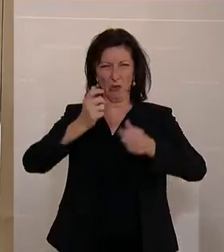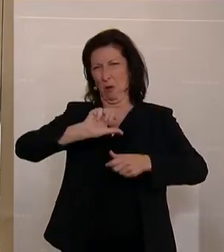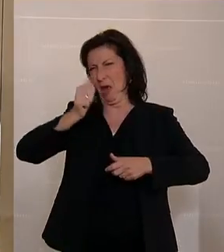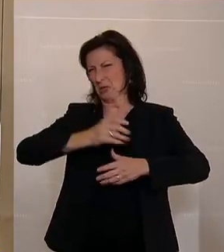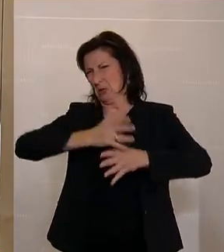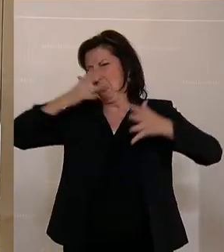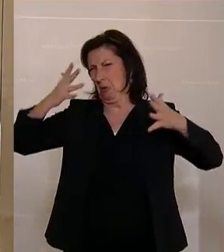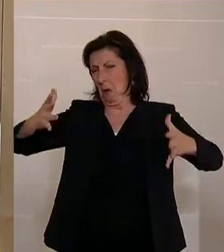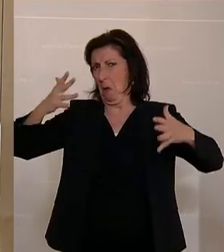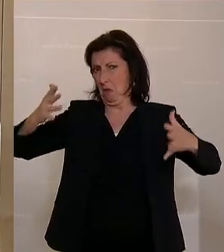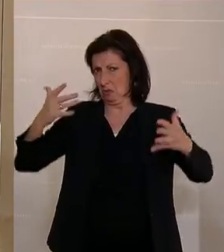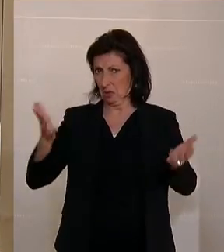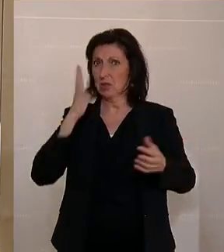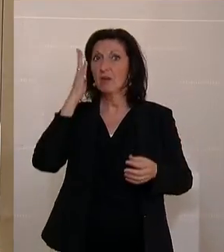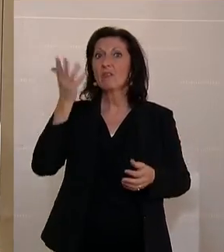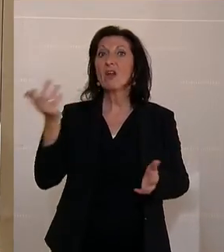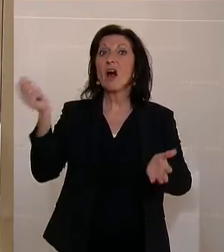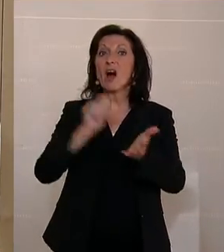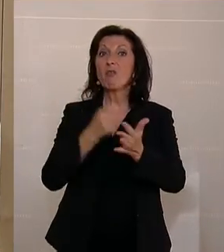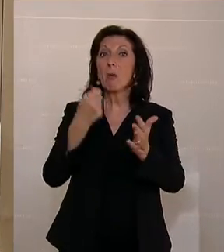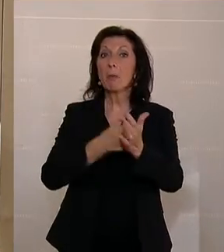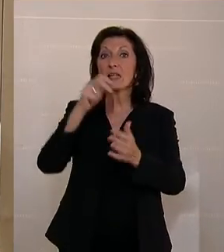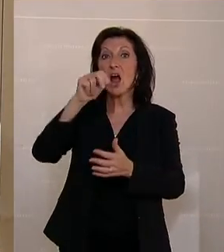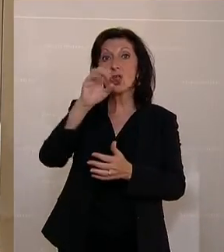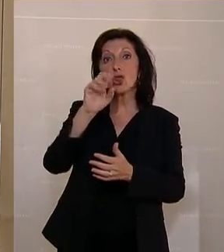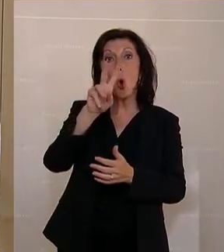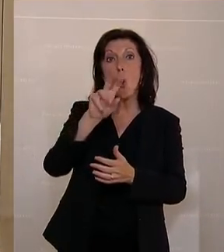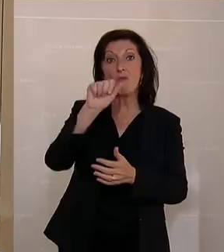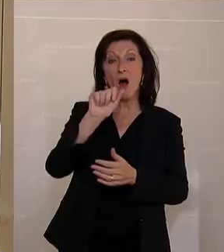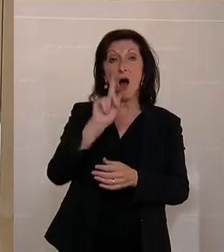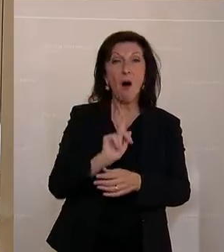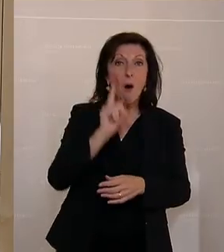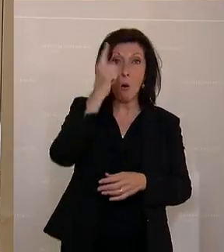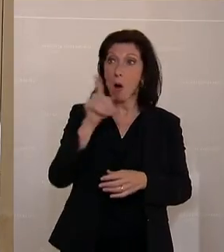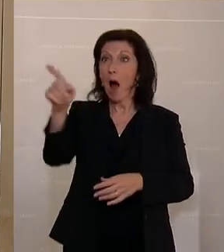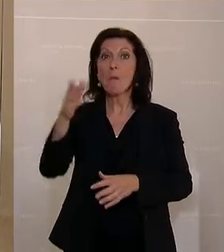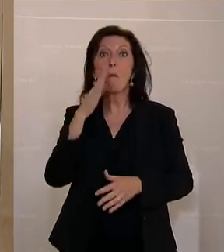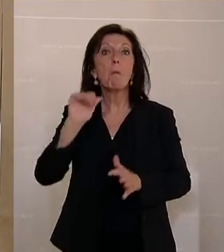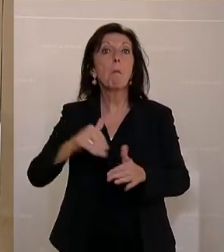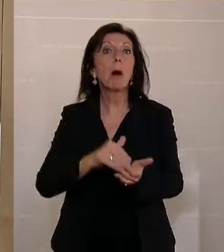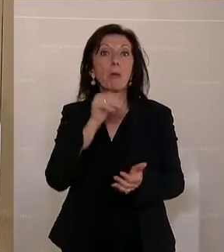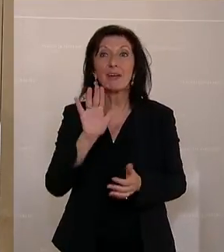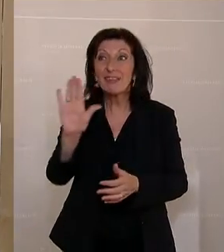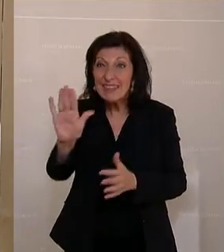NOVA haben werden beim Kauf, die dann bei euch entfällt, ist es sogar ein Anreiz bei eurem System,